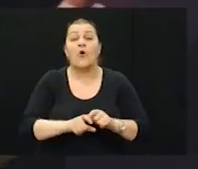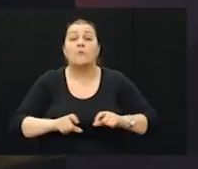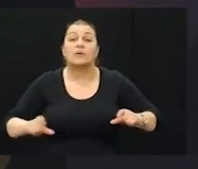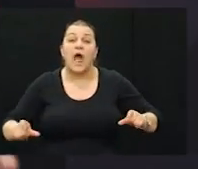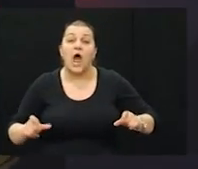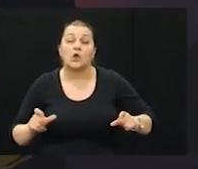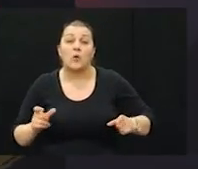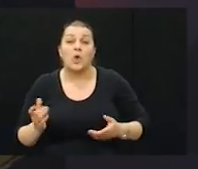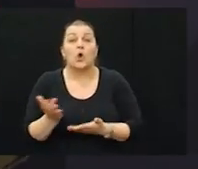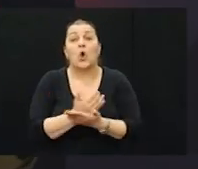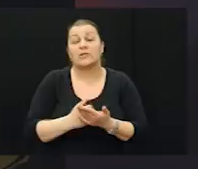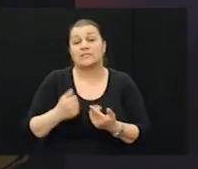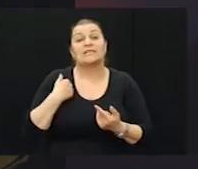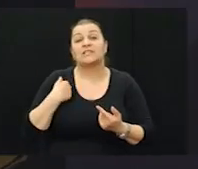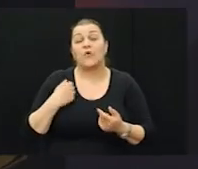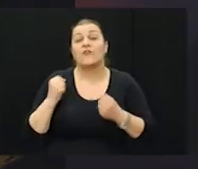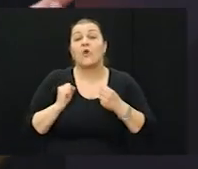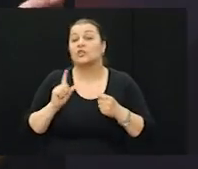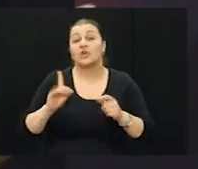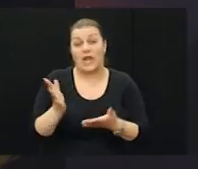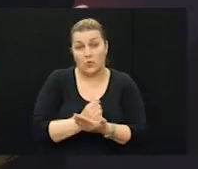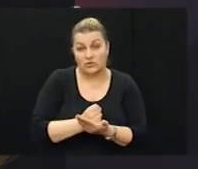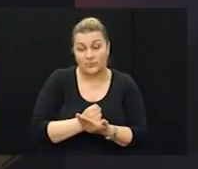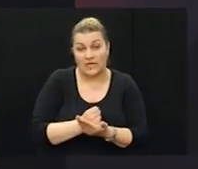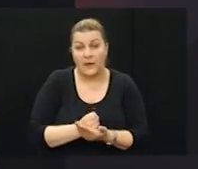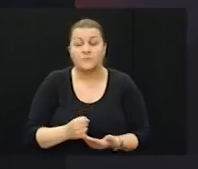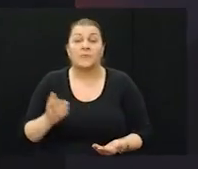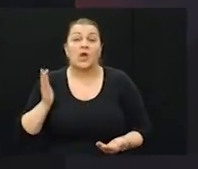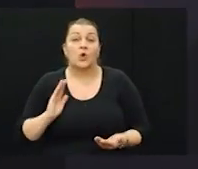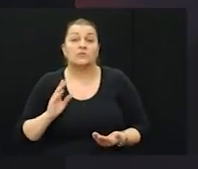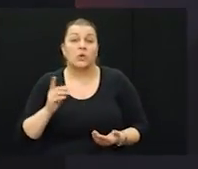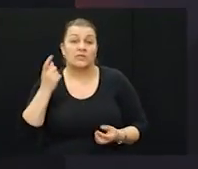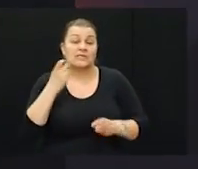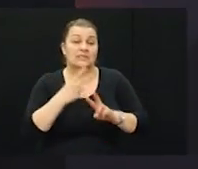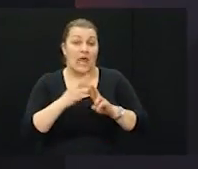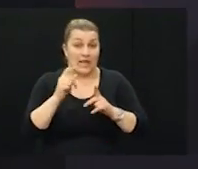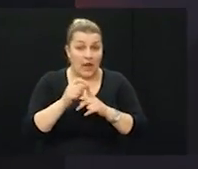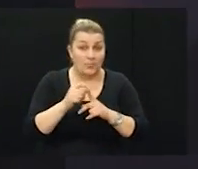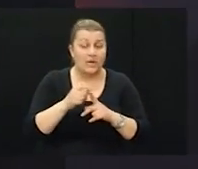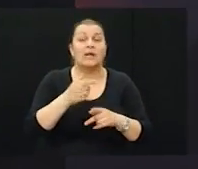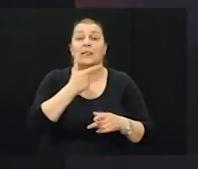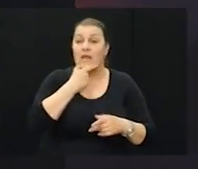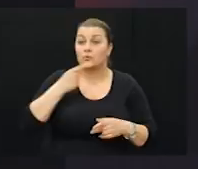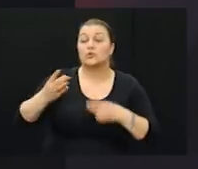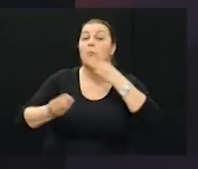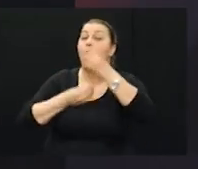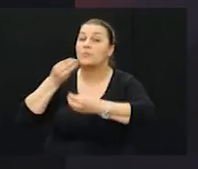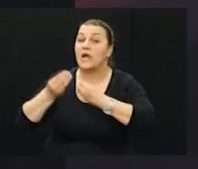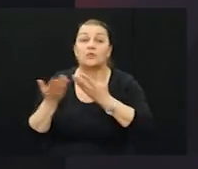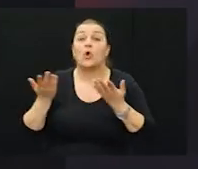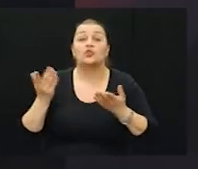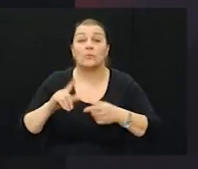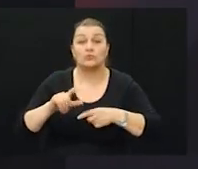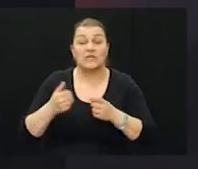perućom služi za svoje vojničke neuspjehe. Gospodin Macani, ljudi iz Hrvatske, od prvjede su mu jasno objasnili o čemu se i kako radi.